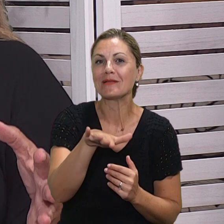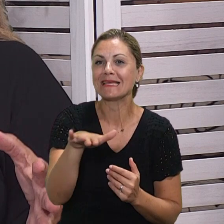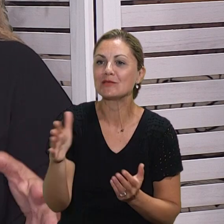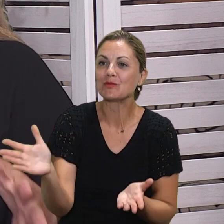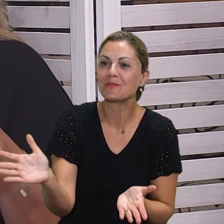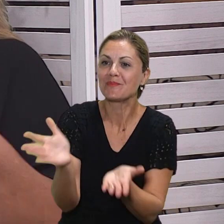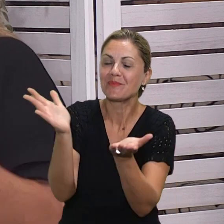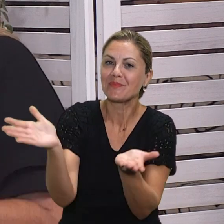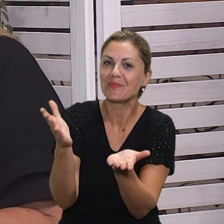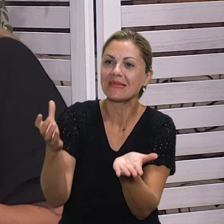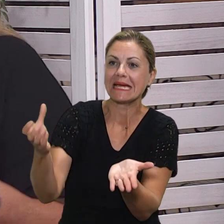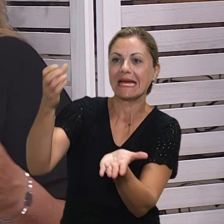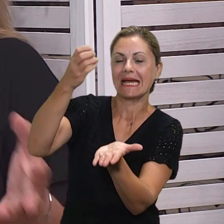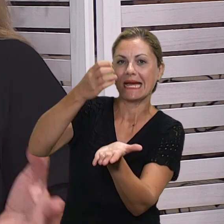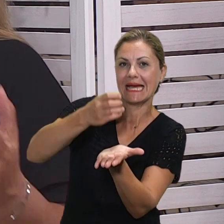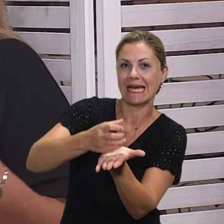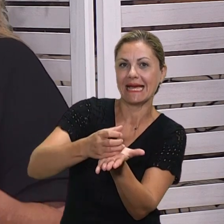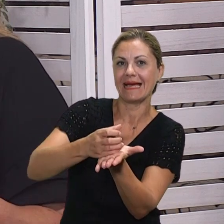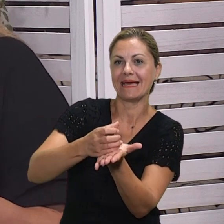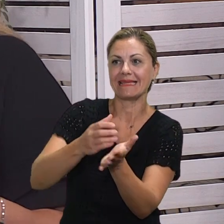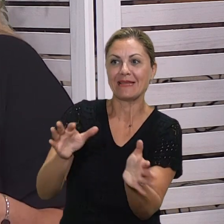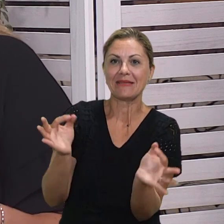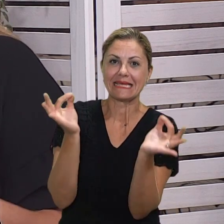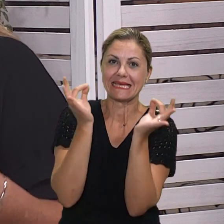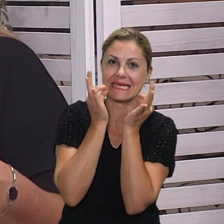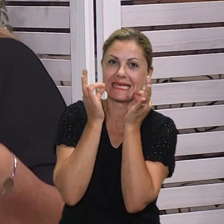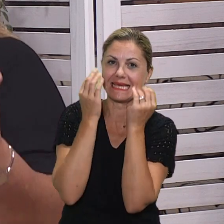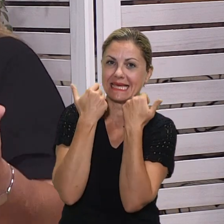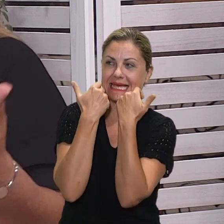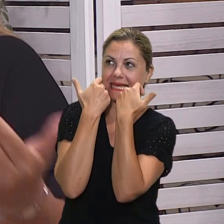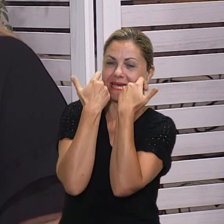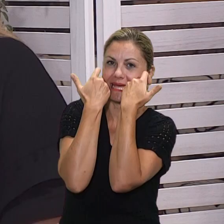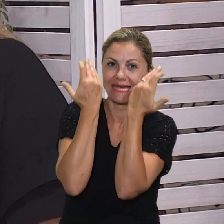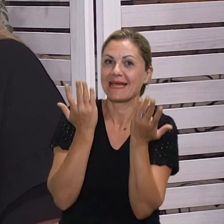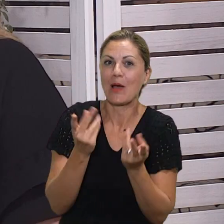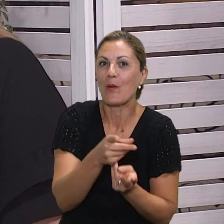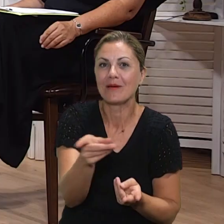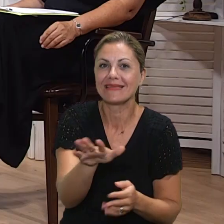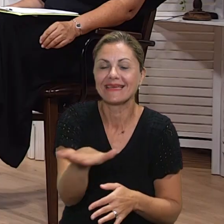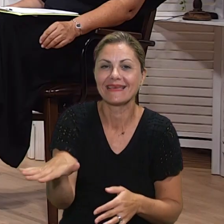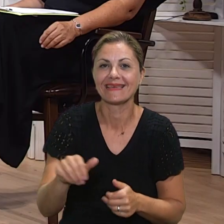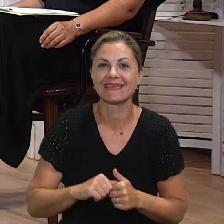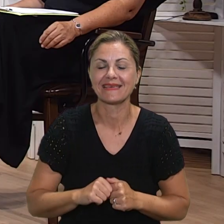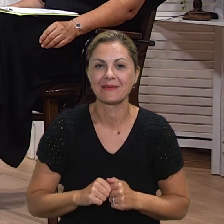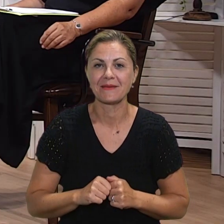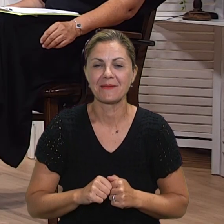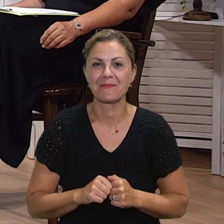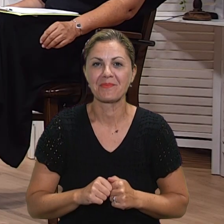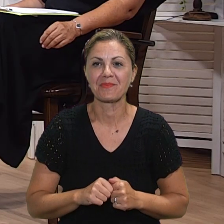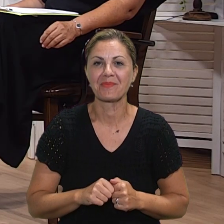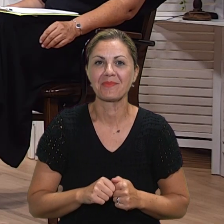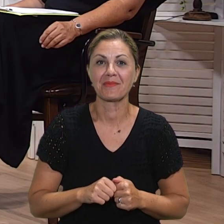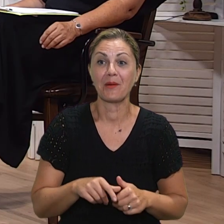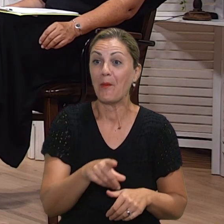svoje rečenice o svoje uloge, da plešu, pjevaju i konačnici da se izlože javnosti? Što se tiče mojih